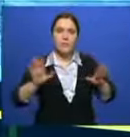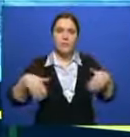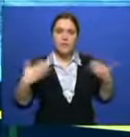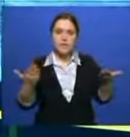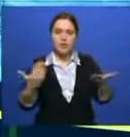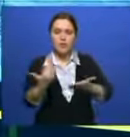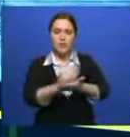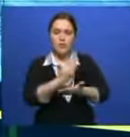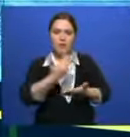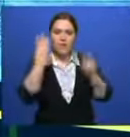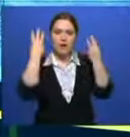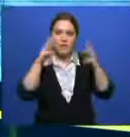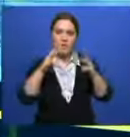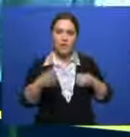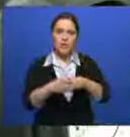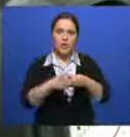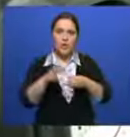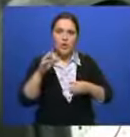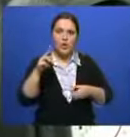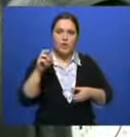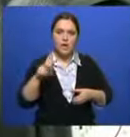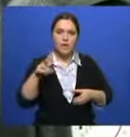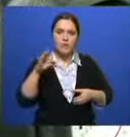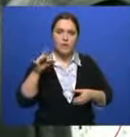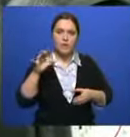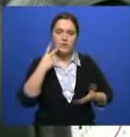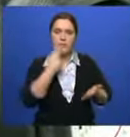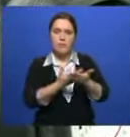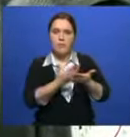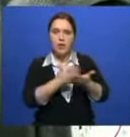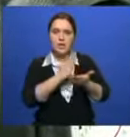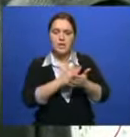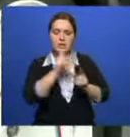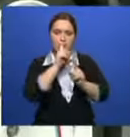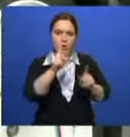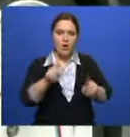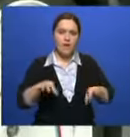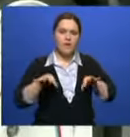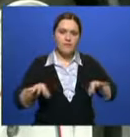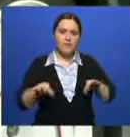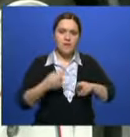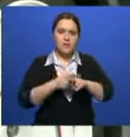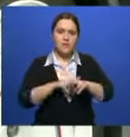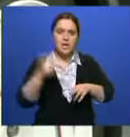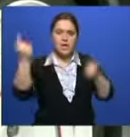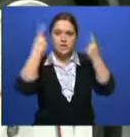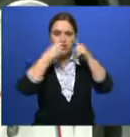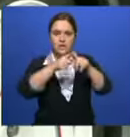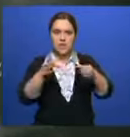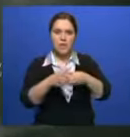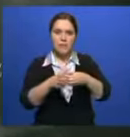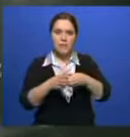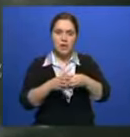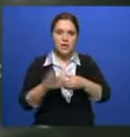новые версии серийных моделей, компания Local Motors выставила на показ абсолютно уникальный автомобиль. Джеймс Эрл, инженер компании и его